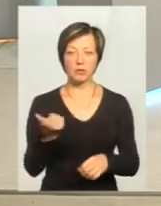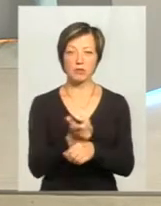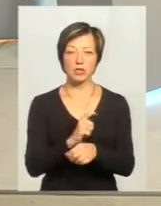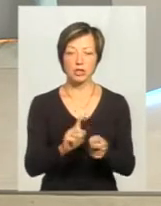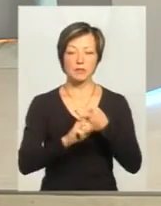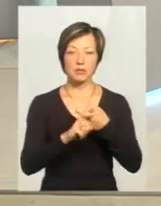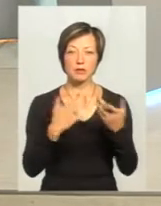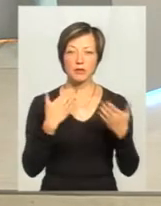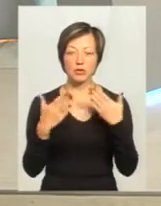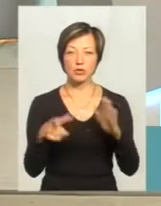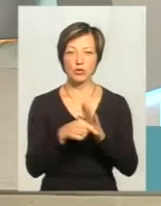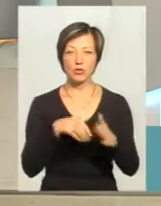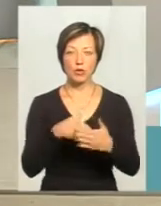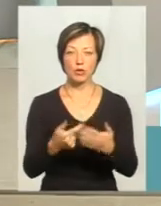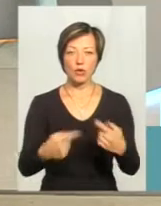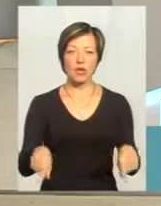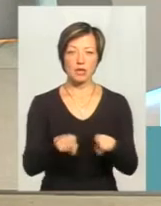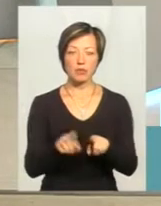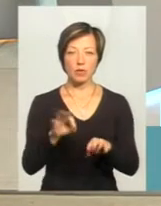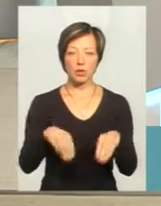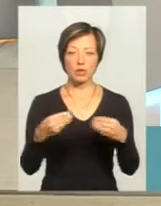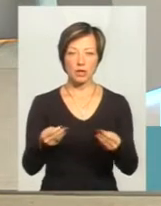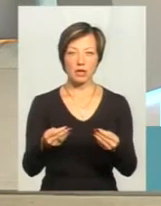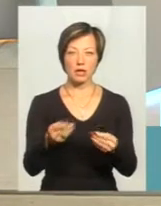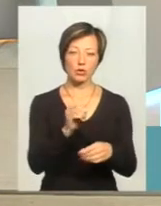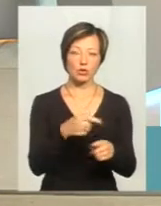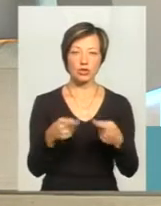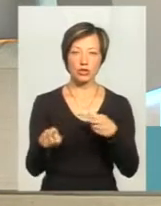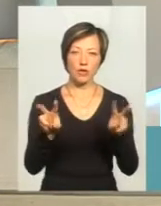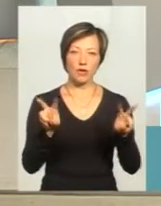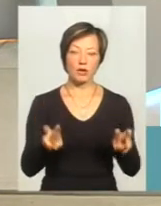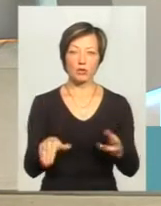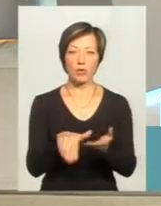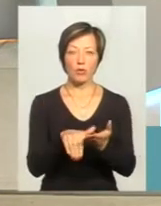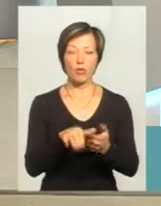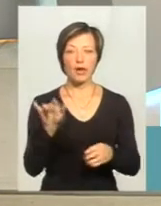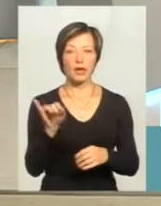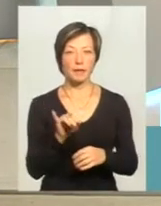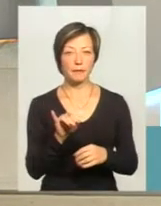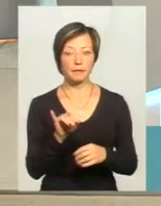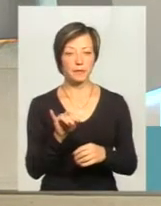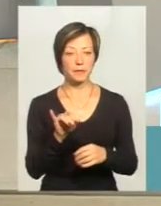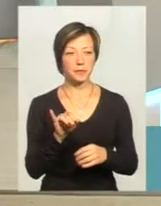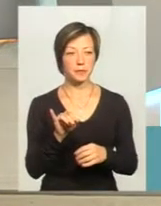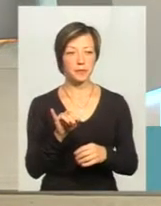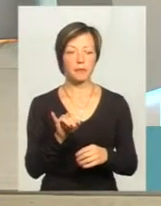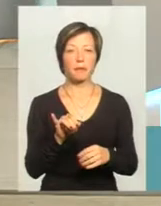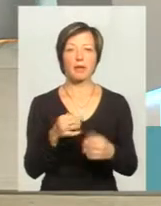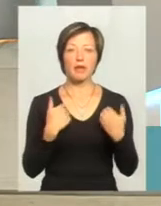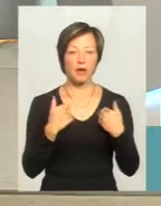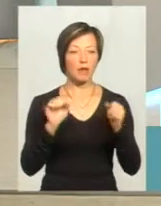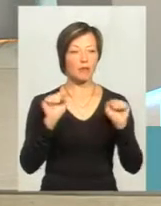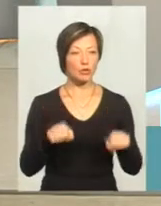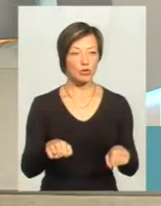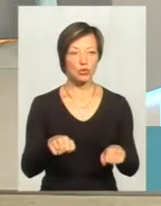співпрацюють з громадською організацією щодо надання того чи іншого виду допомоги. І я можу сьогодні